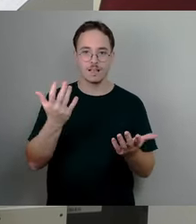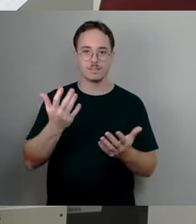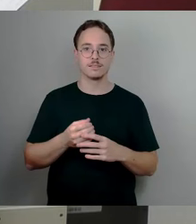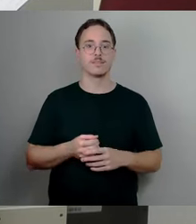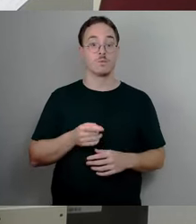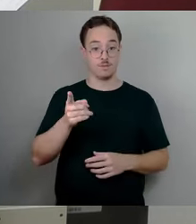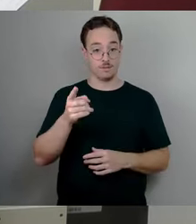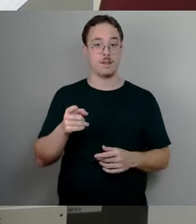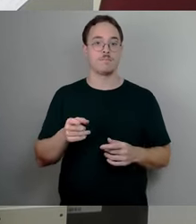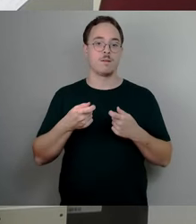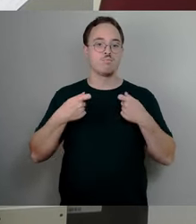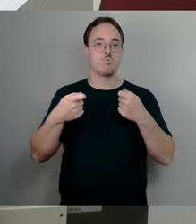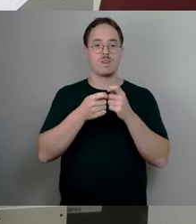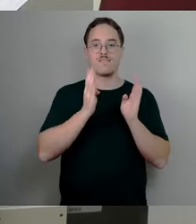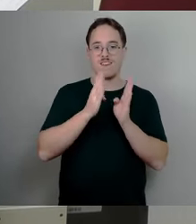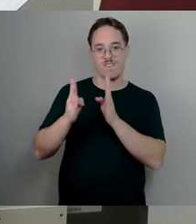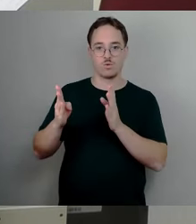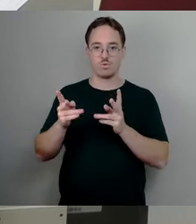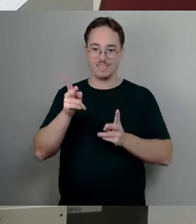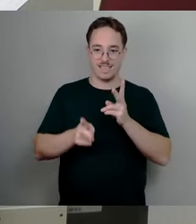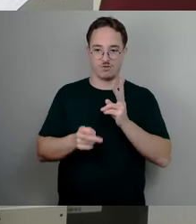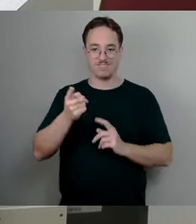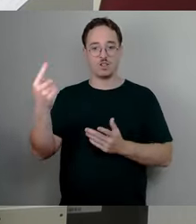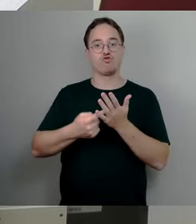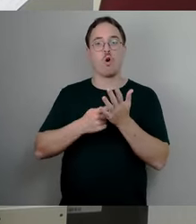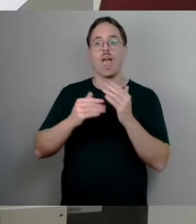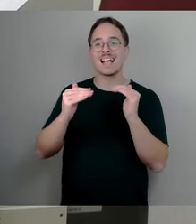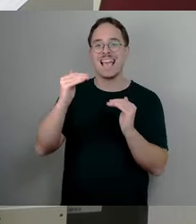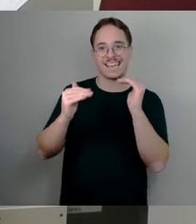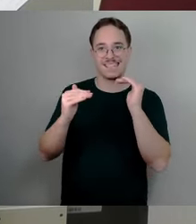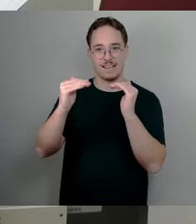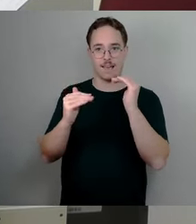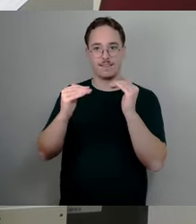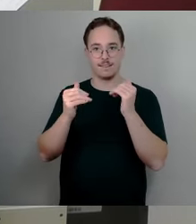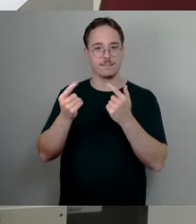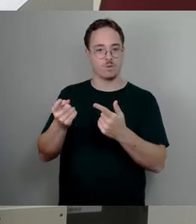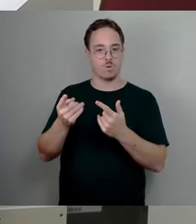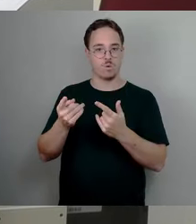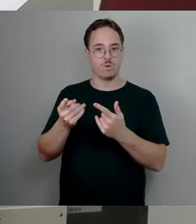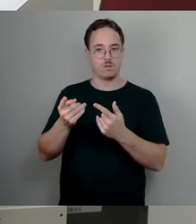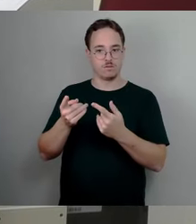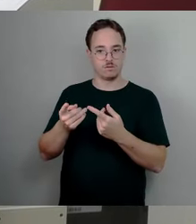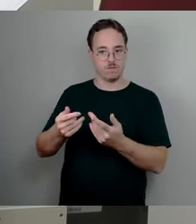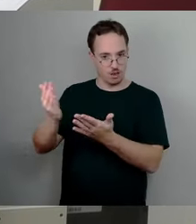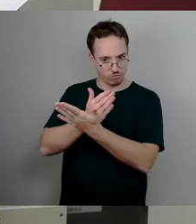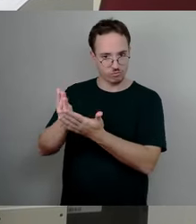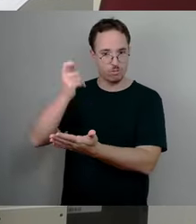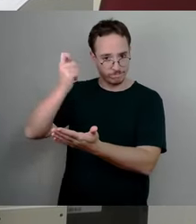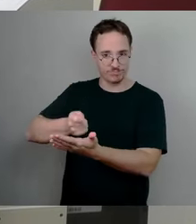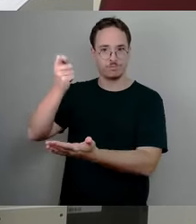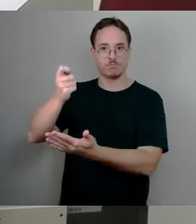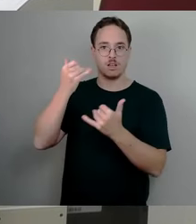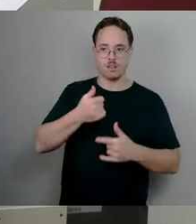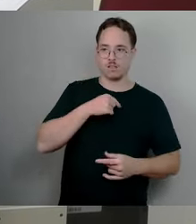das am Maßstab der Steuergerechtigkeit getroffen hat, jetzt zu korrigieren. Das ist allein schon mal eigentlich nicht